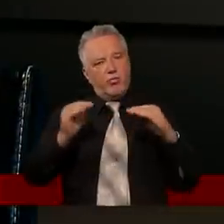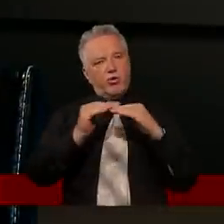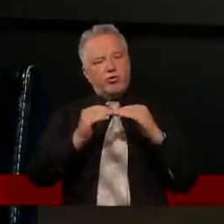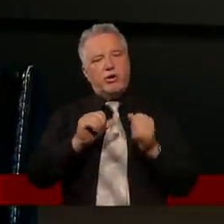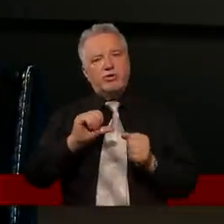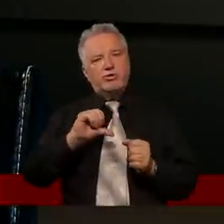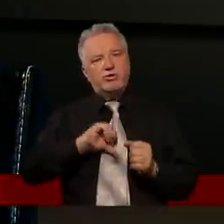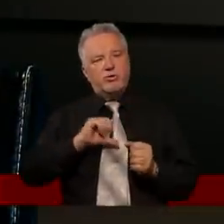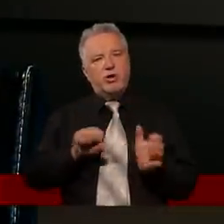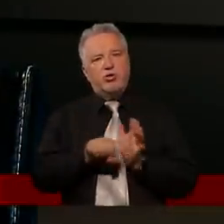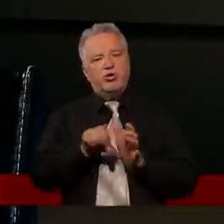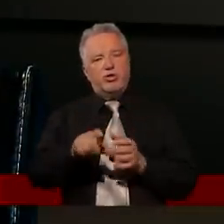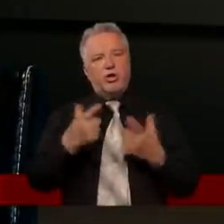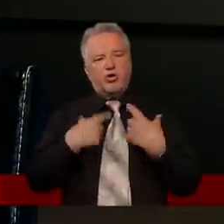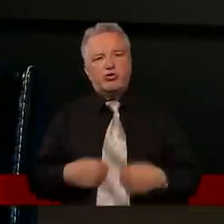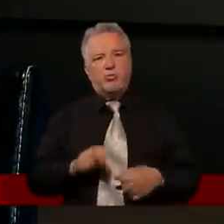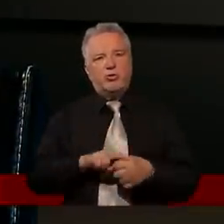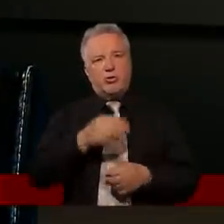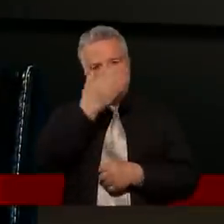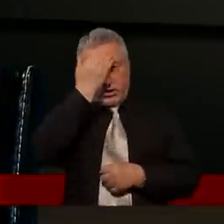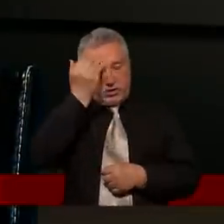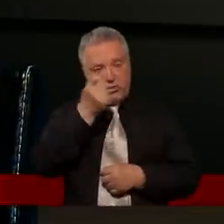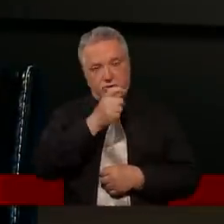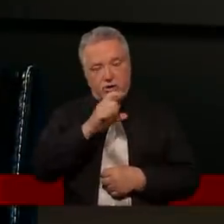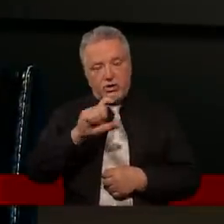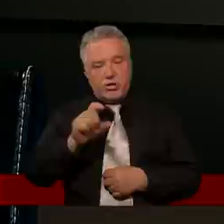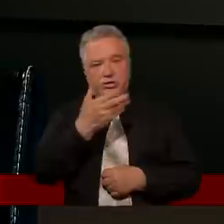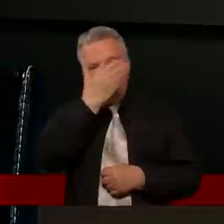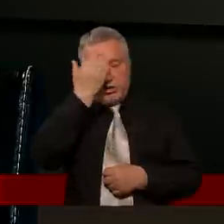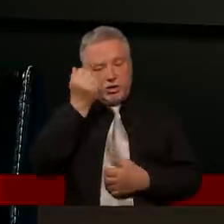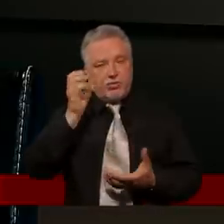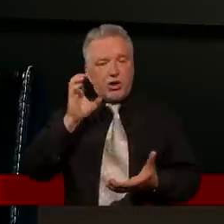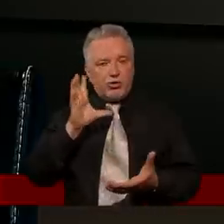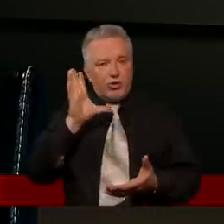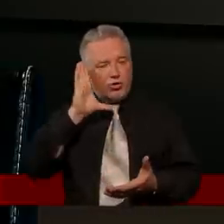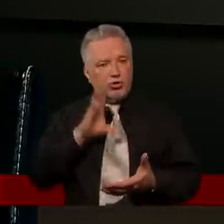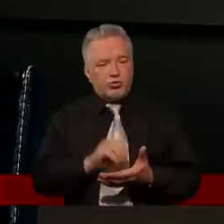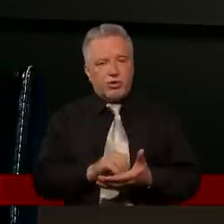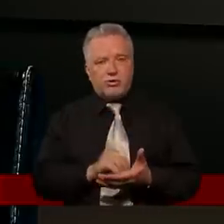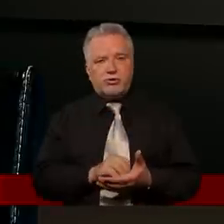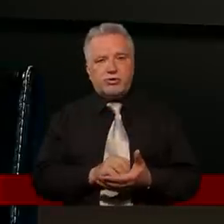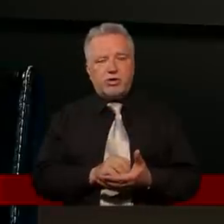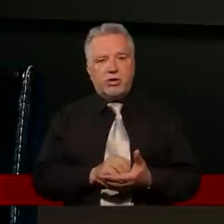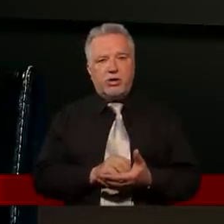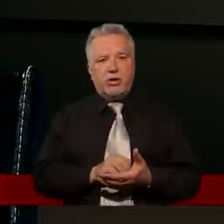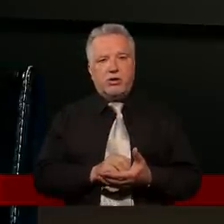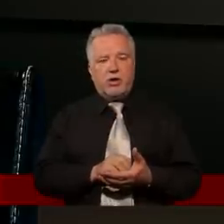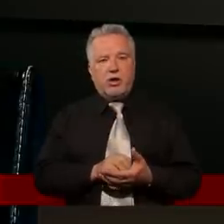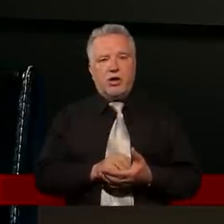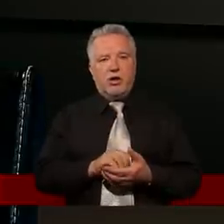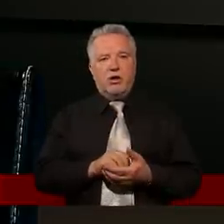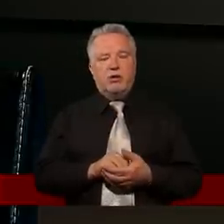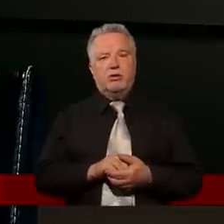porównać się do takiej osoby, która nie wie nic, nie ma żadnego doświadczenia, i jeszcze wyobrażenie sobie, że my w oczach Boga jesteśmy absolutnie